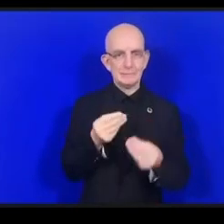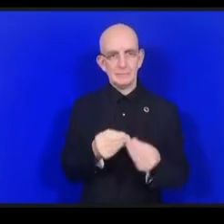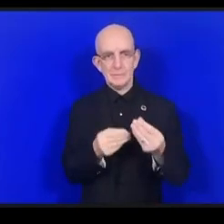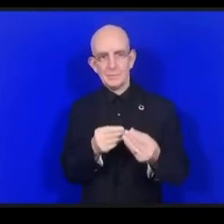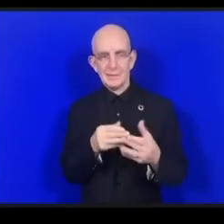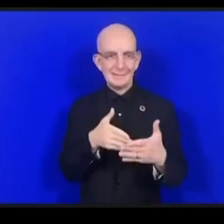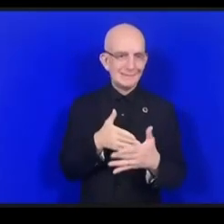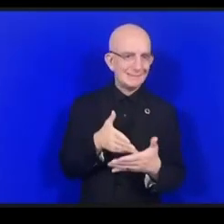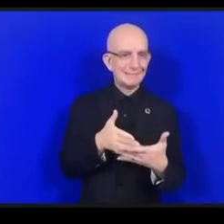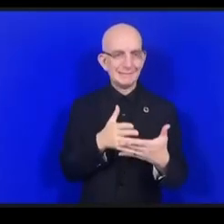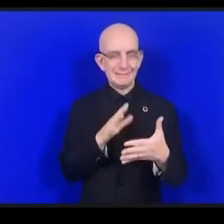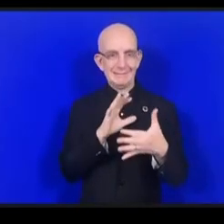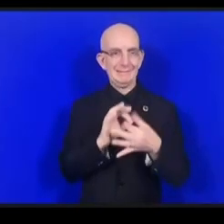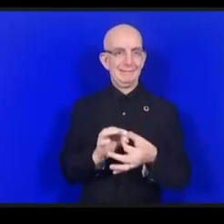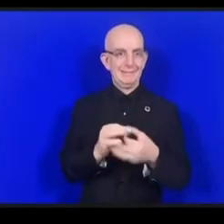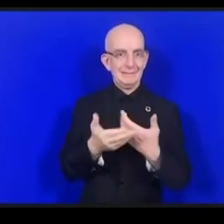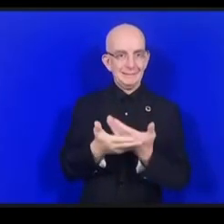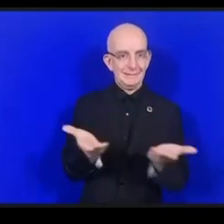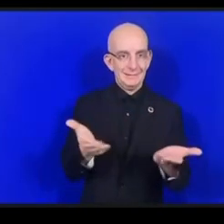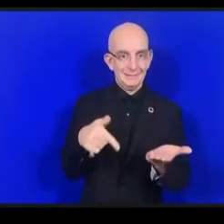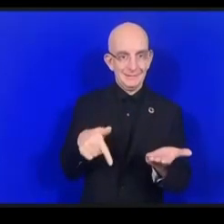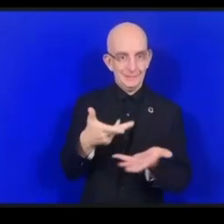تحقيقها